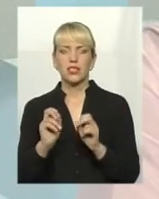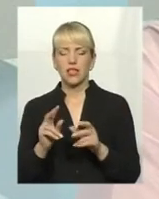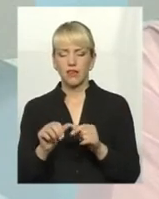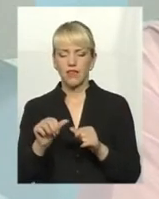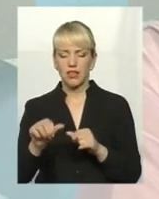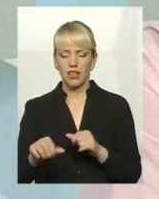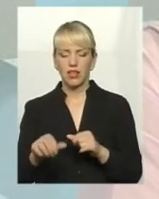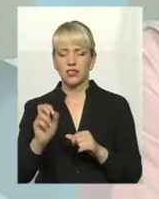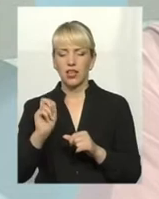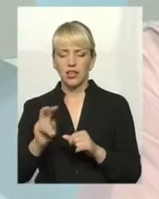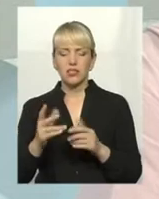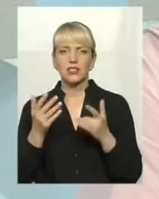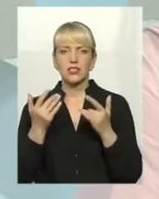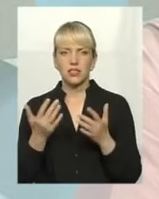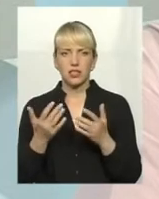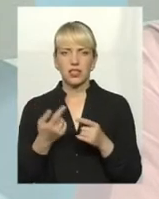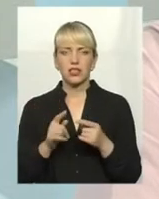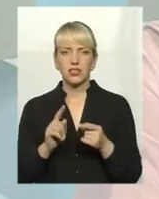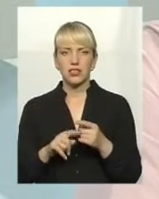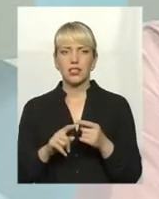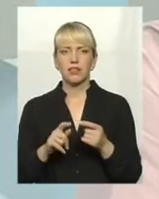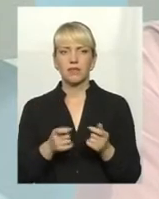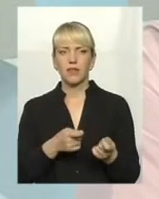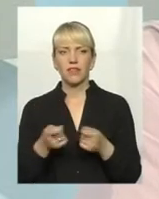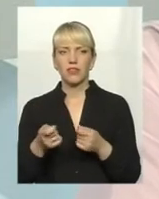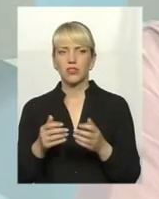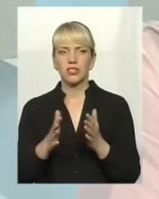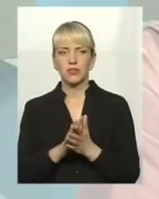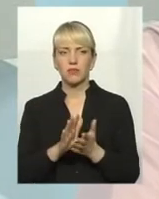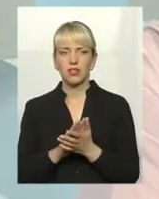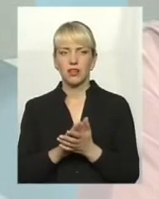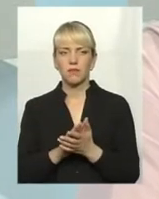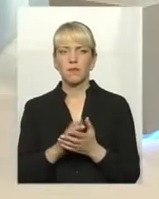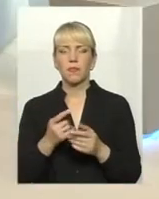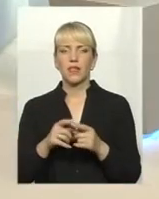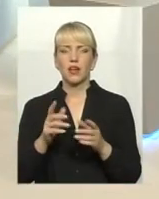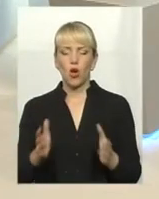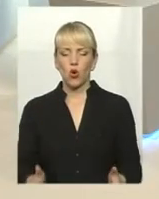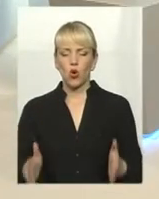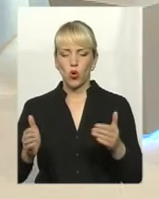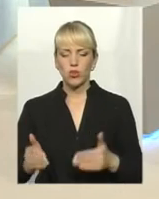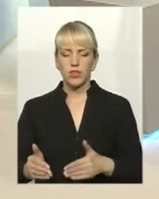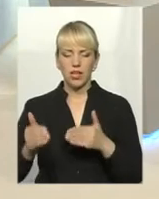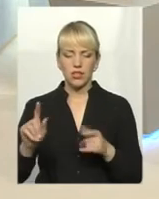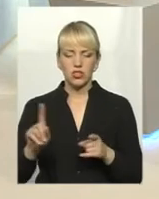скільки це іменно за сміття, тільки то, що контейнери не смітити.